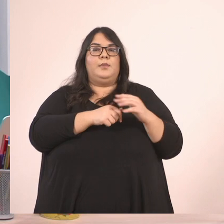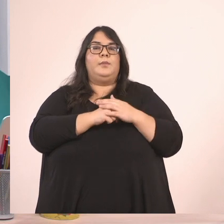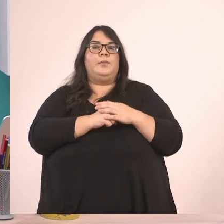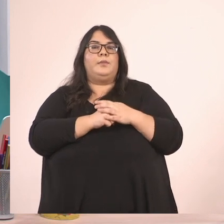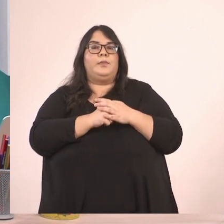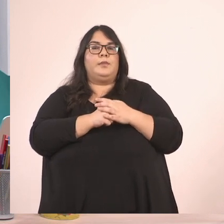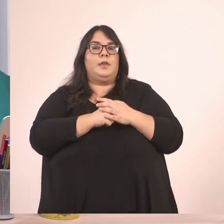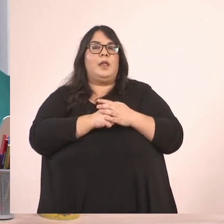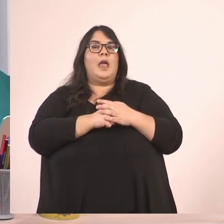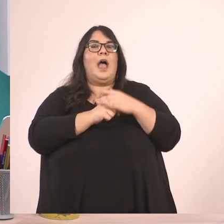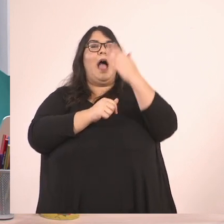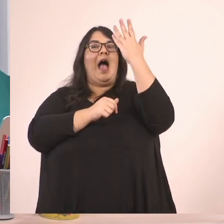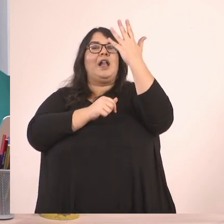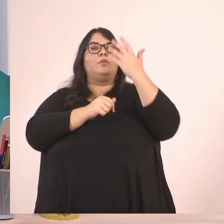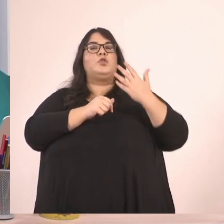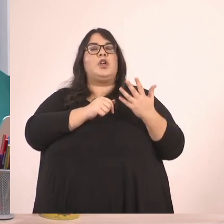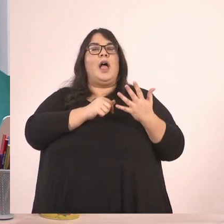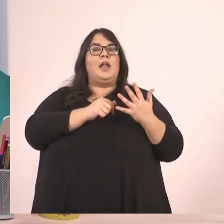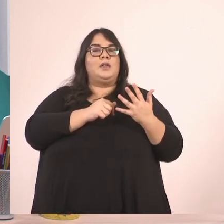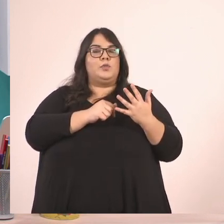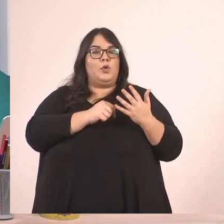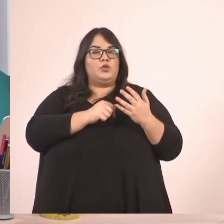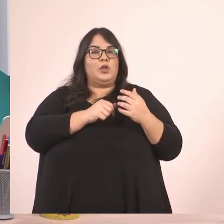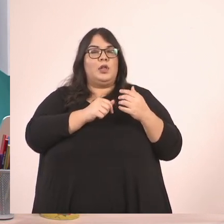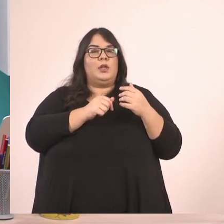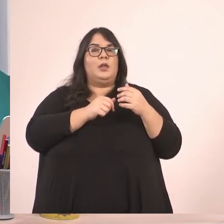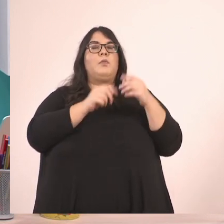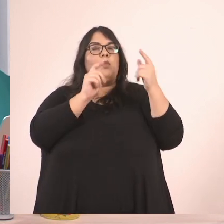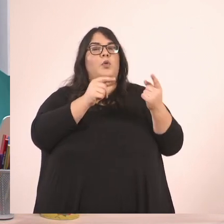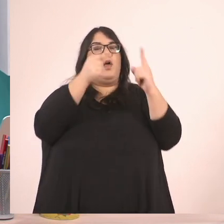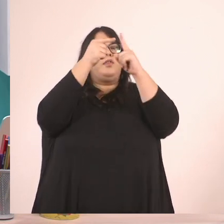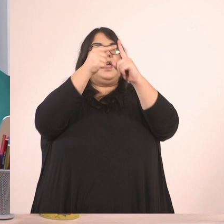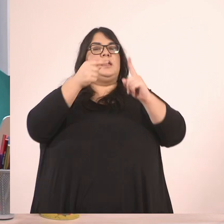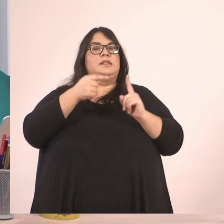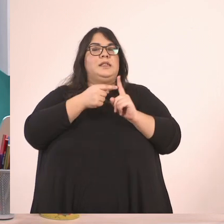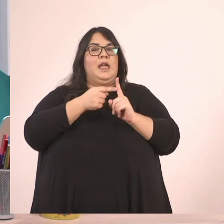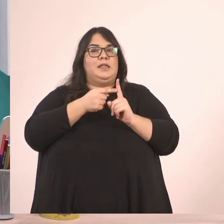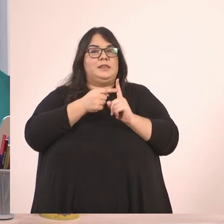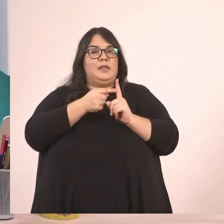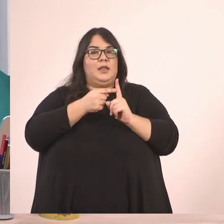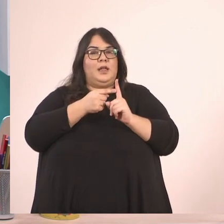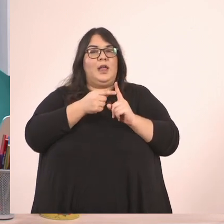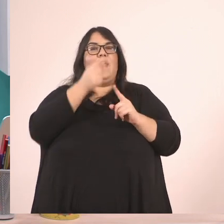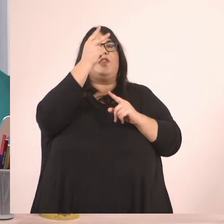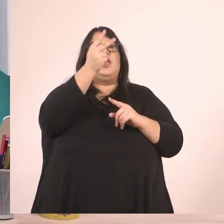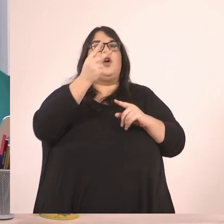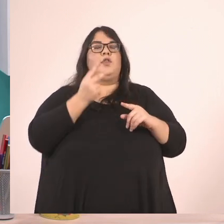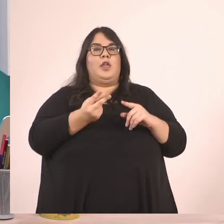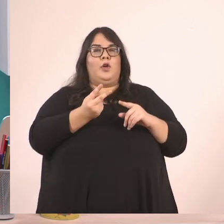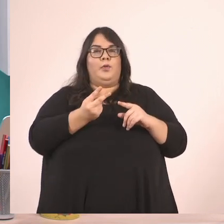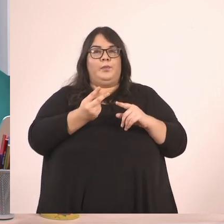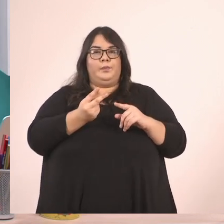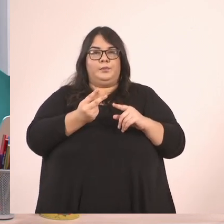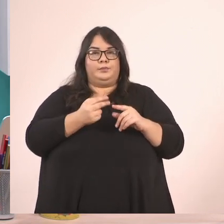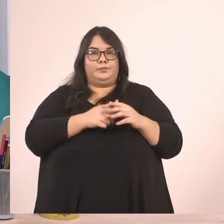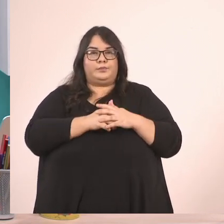ο αρθιμητής και ο παρανομαστής είναι άρτη αρθιμή, άρα είναι πολύ λογικό να διαρέσω και τους δύο με το δύο.